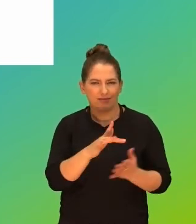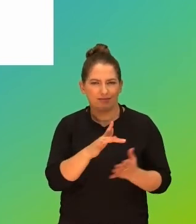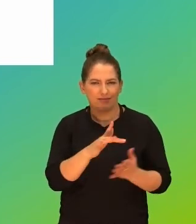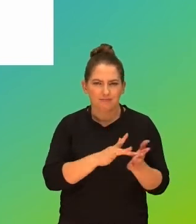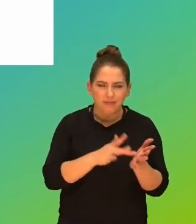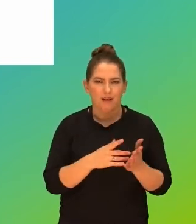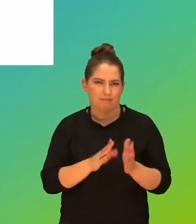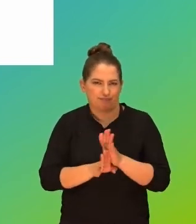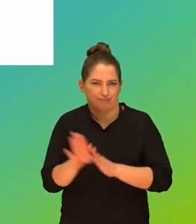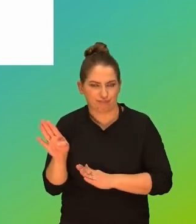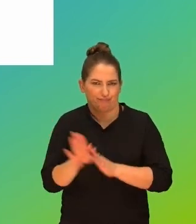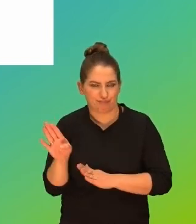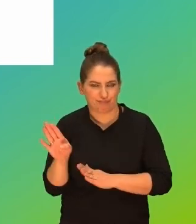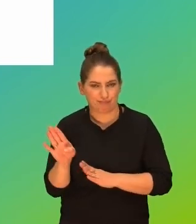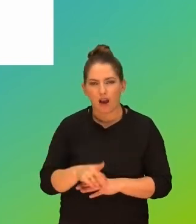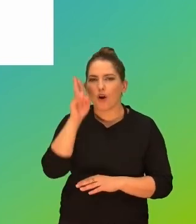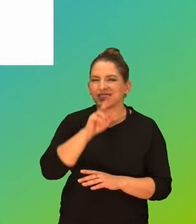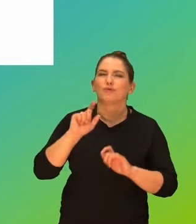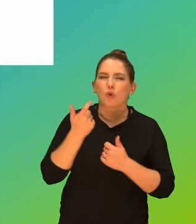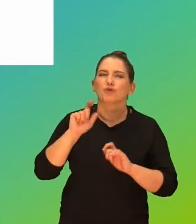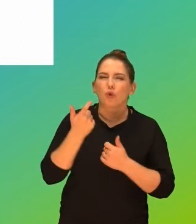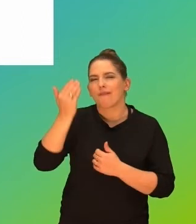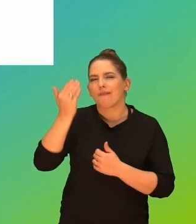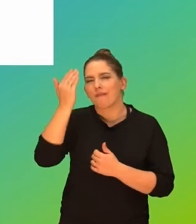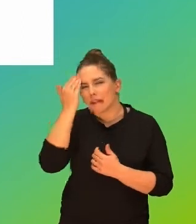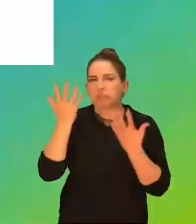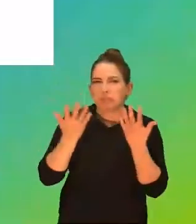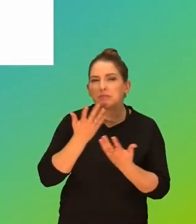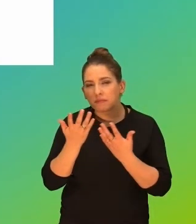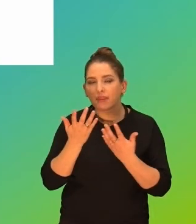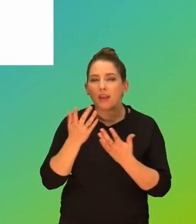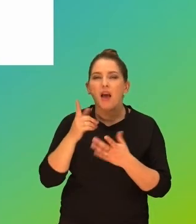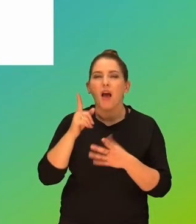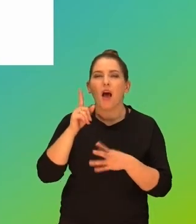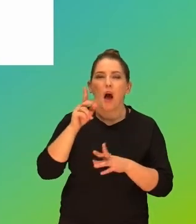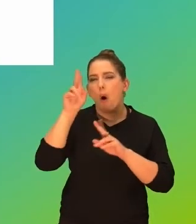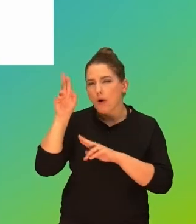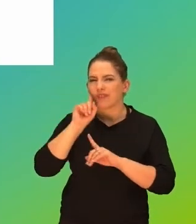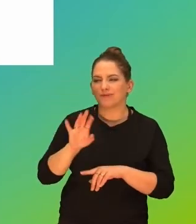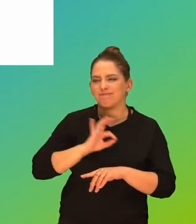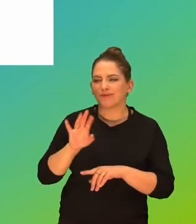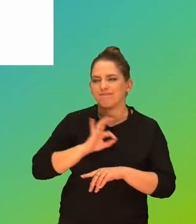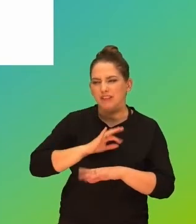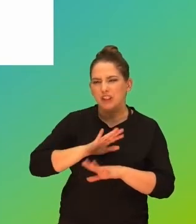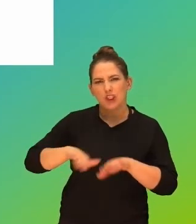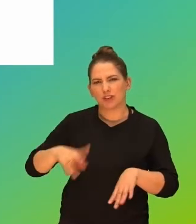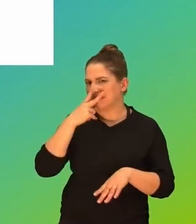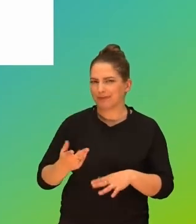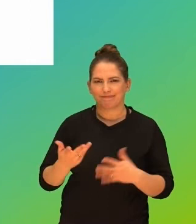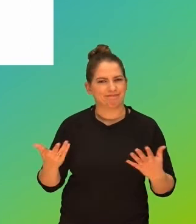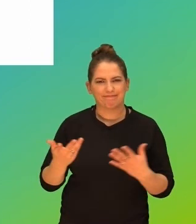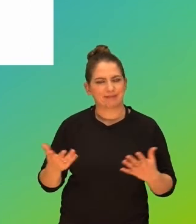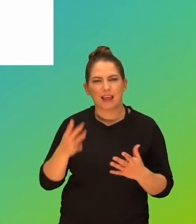można powiedzieć, że rodzice gdzieś coś wiedzą, gdzieś dzwoni, orientują się, że faktycznie swoje dzieci widzą